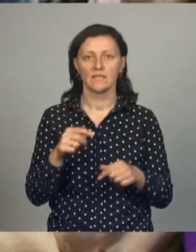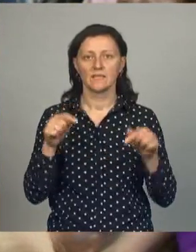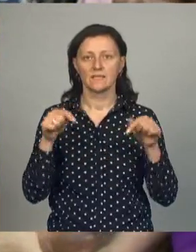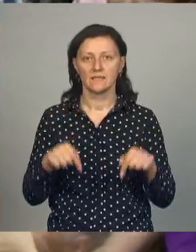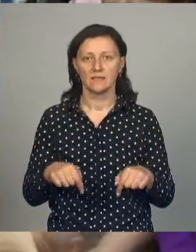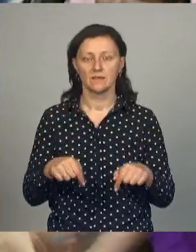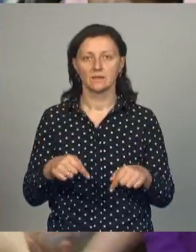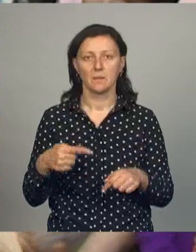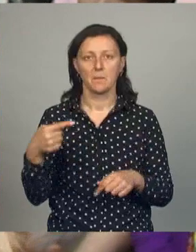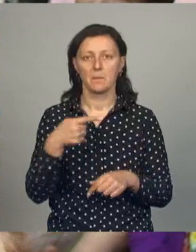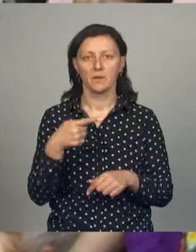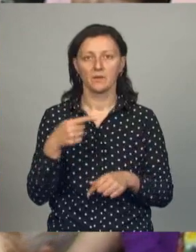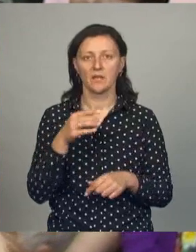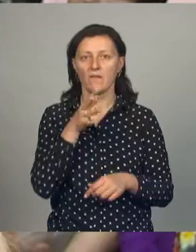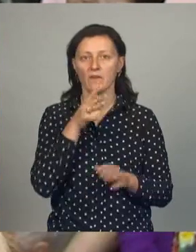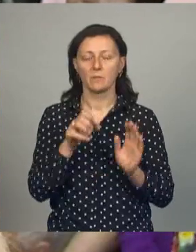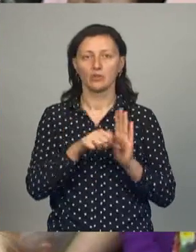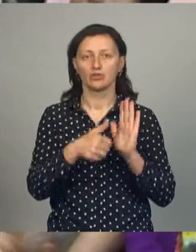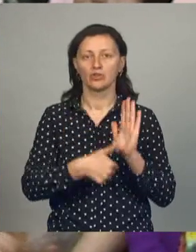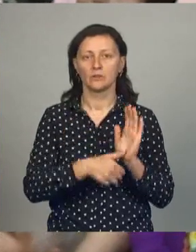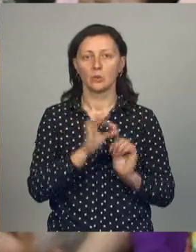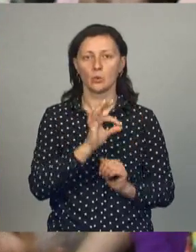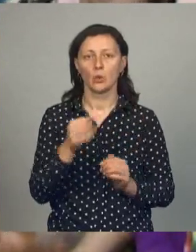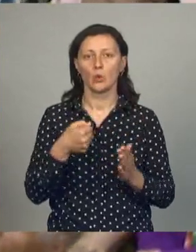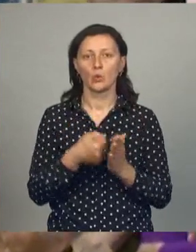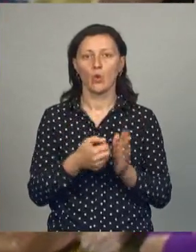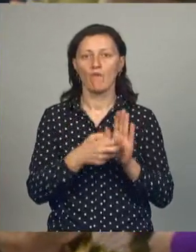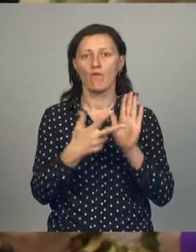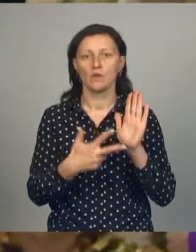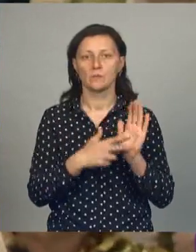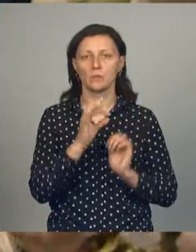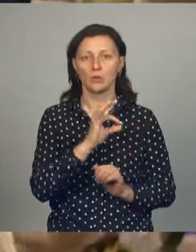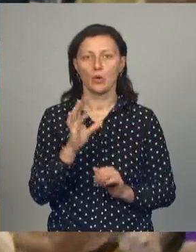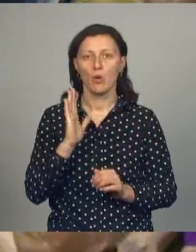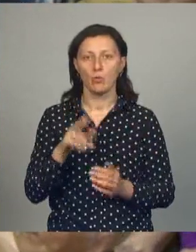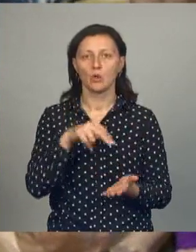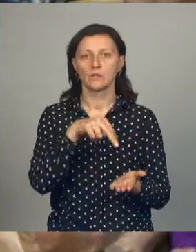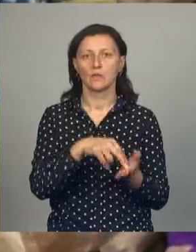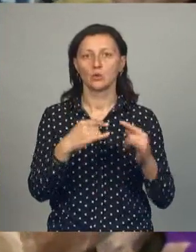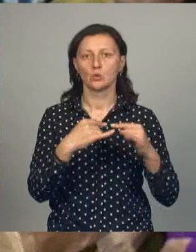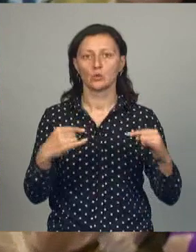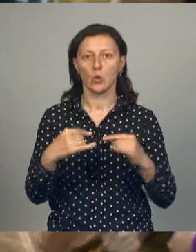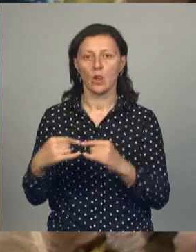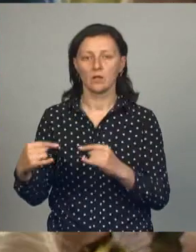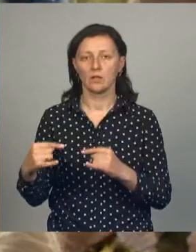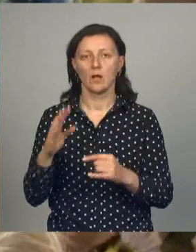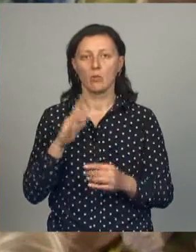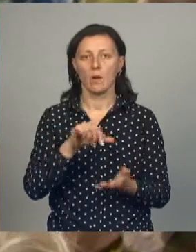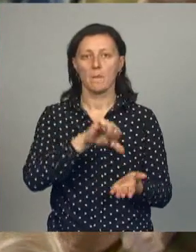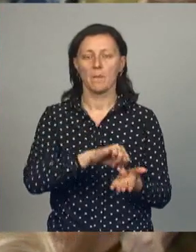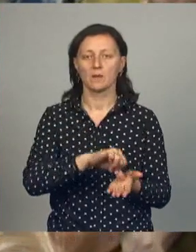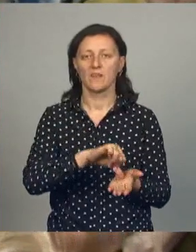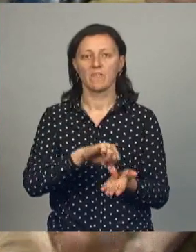внизу с 16.00 до 18.00 будут стоять столы, где будет присутствовать представитель